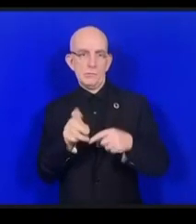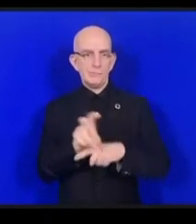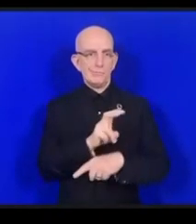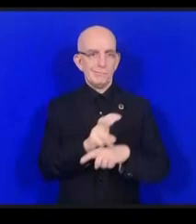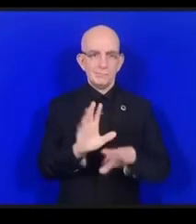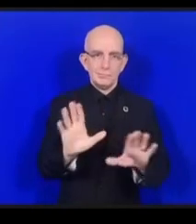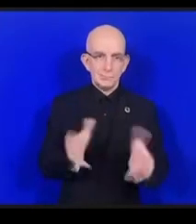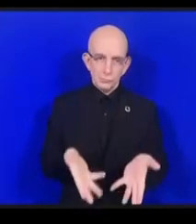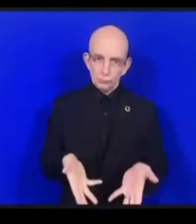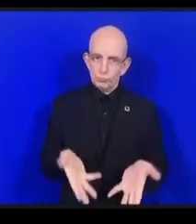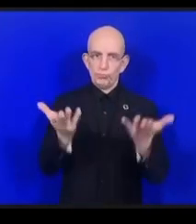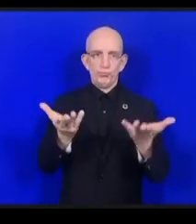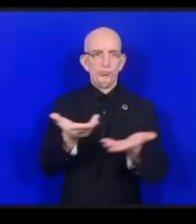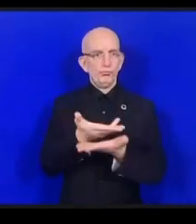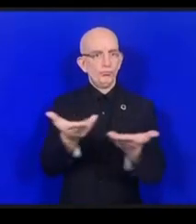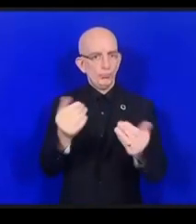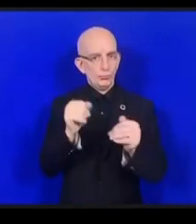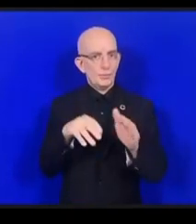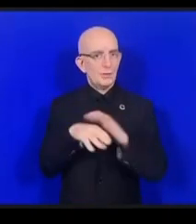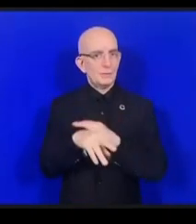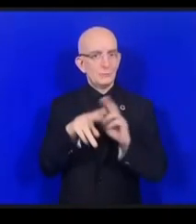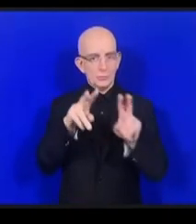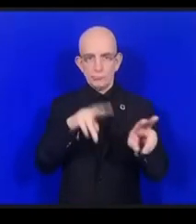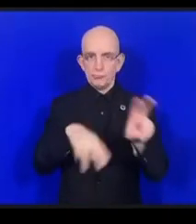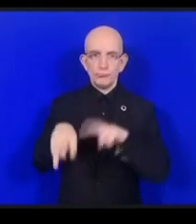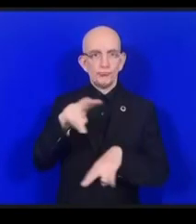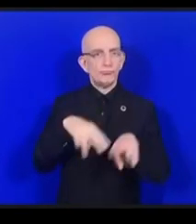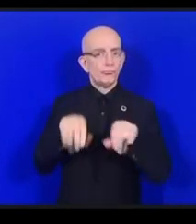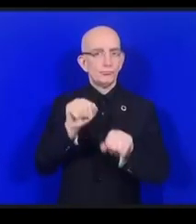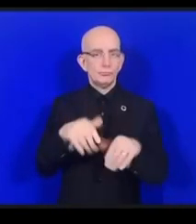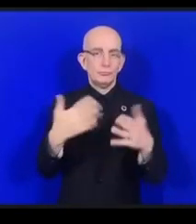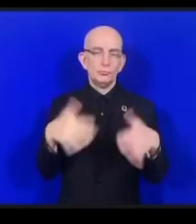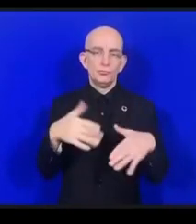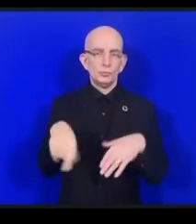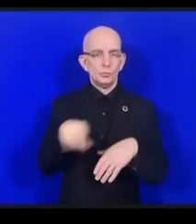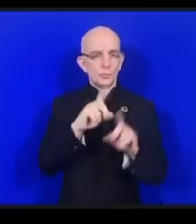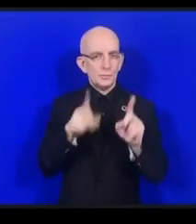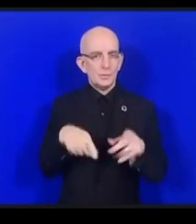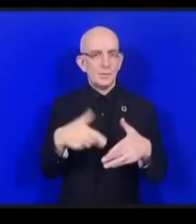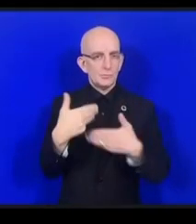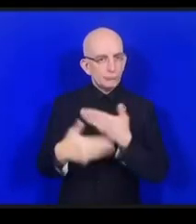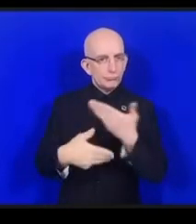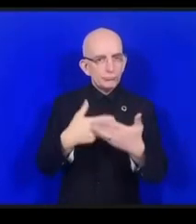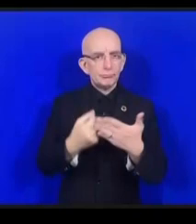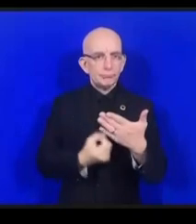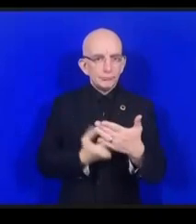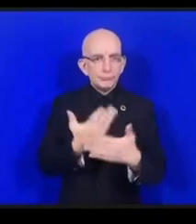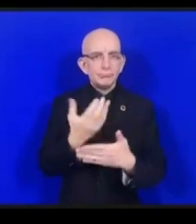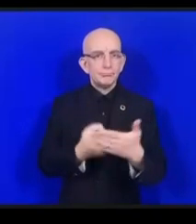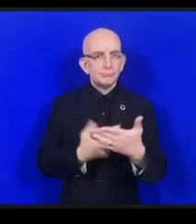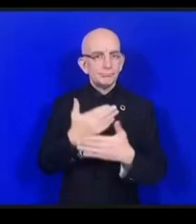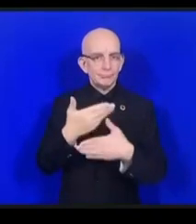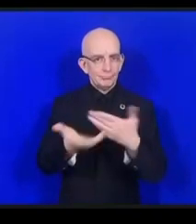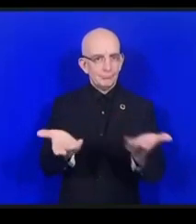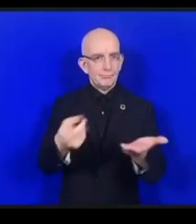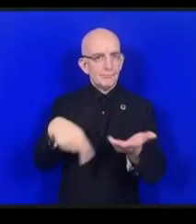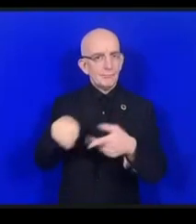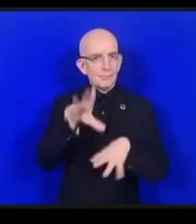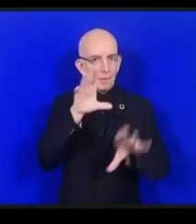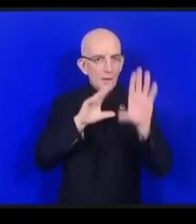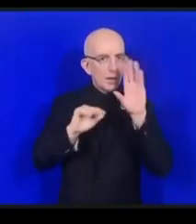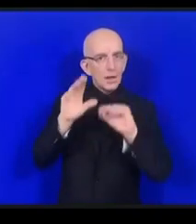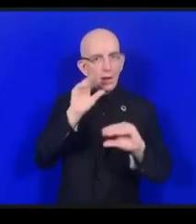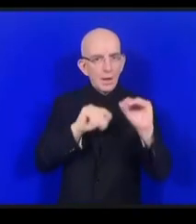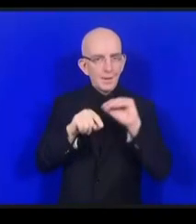vit, où les propriétaires se voient dans le contenu, inclusif de toutes les voies, surtout des voies